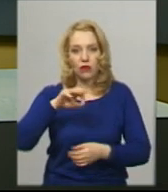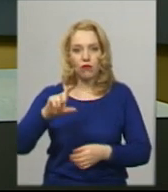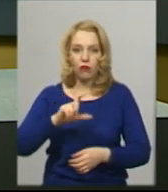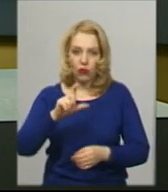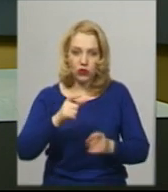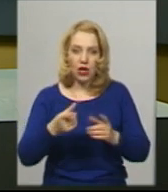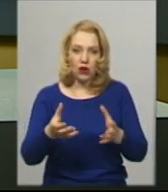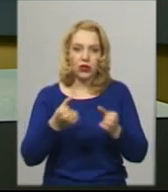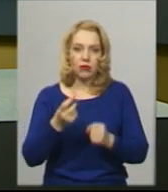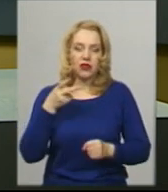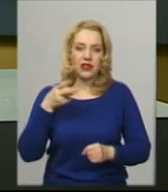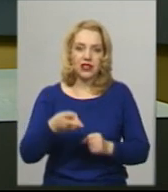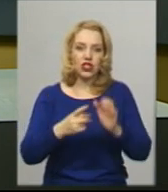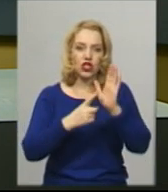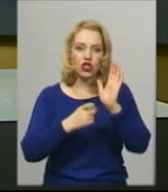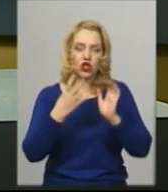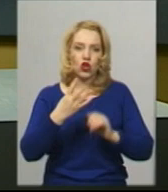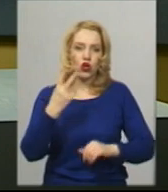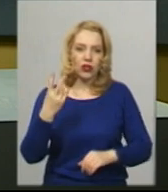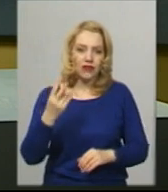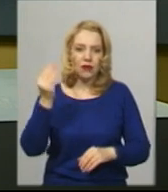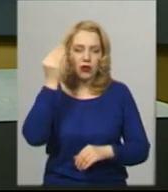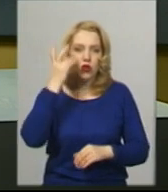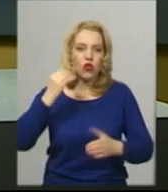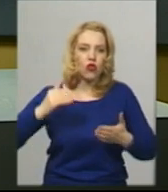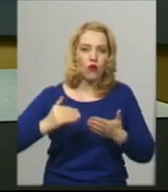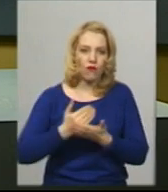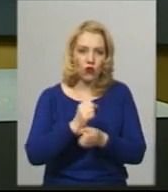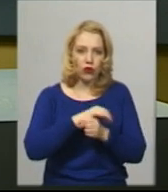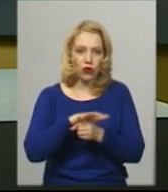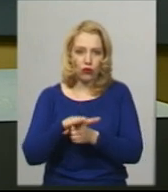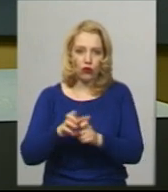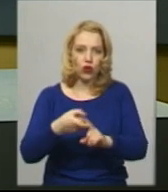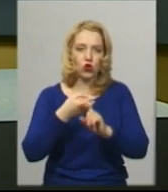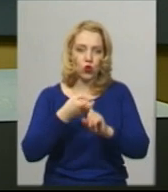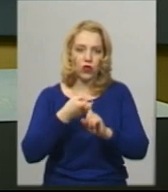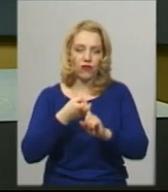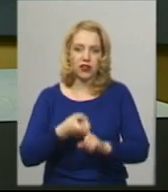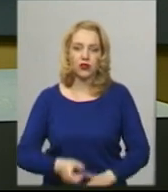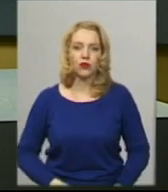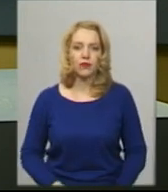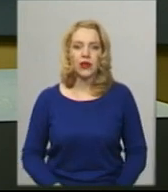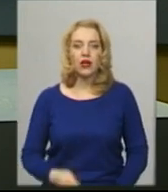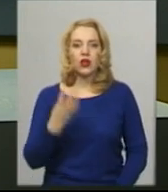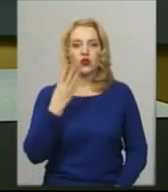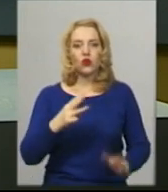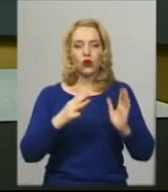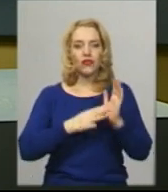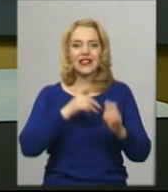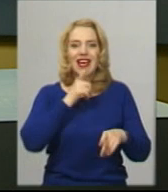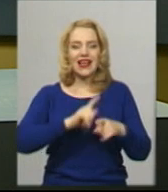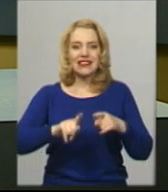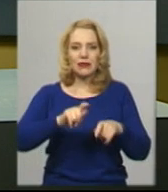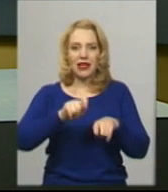2642 підозри на нову коронавірусну інфекцію. 48 експрес-тестів та